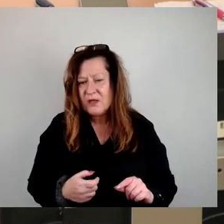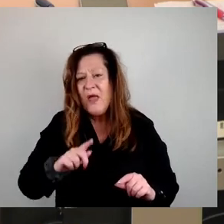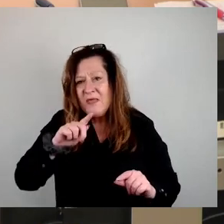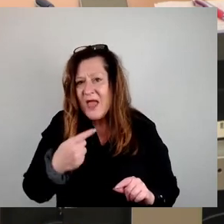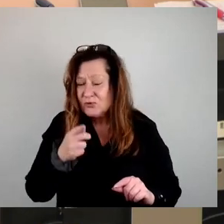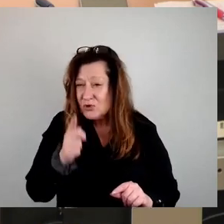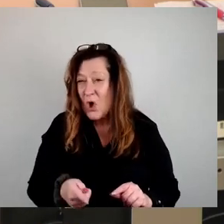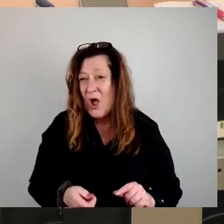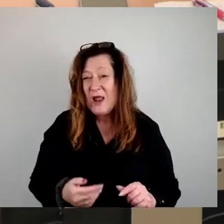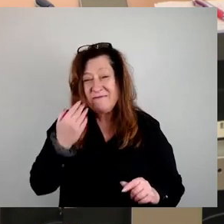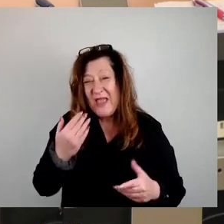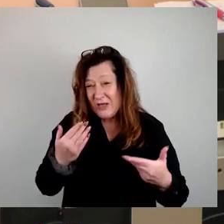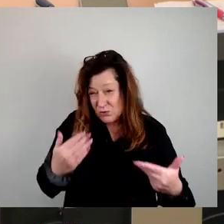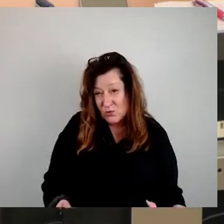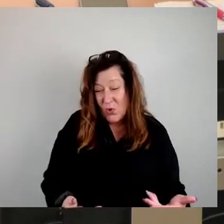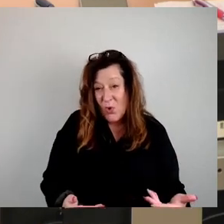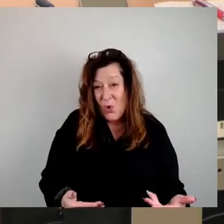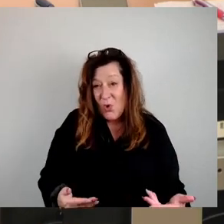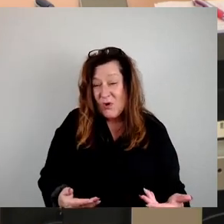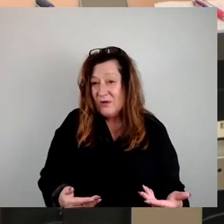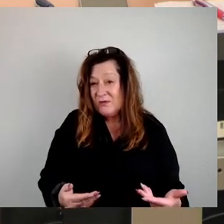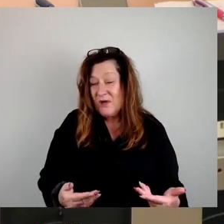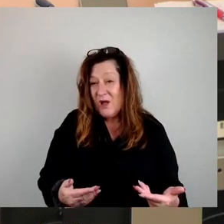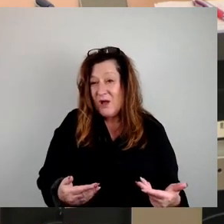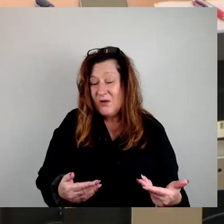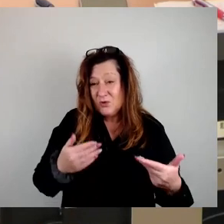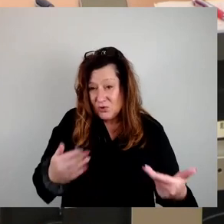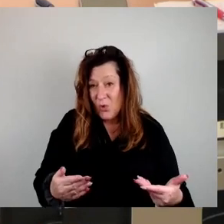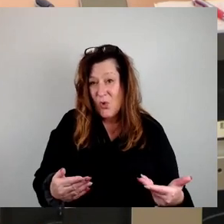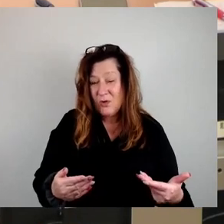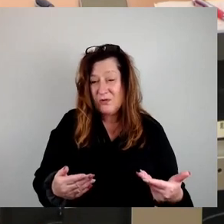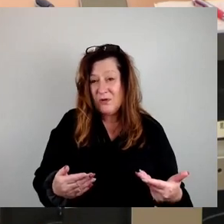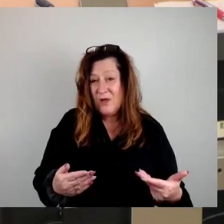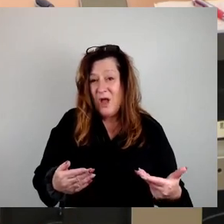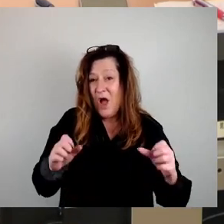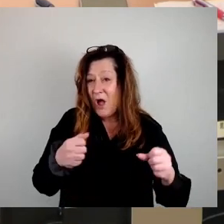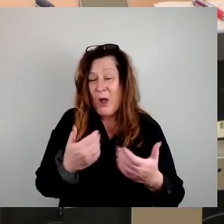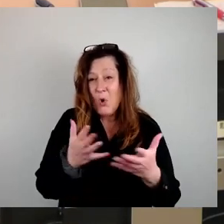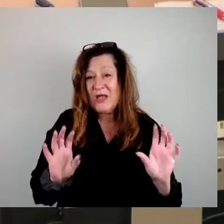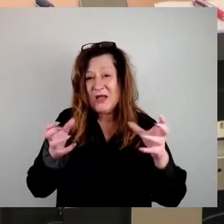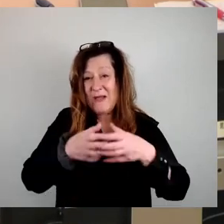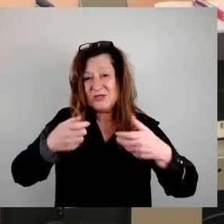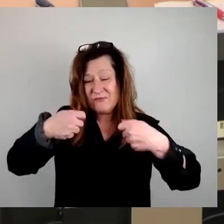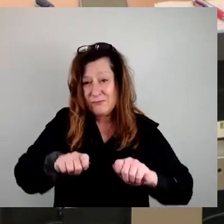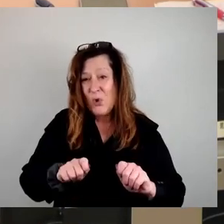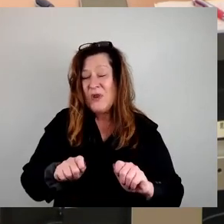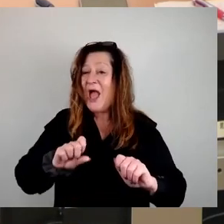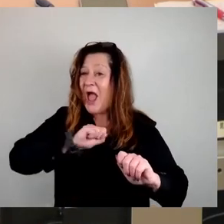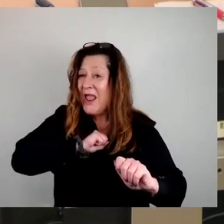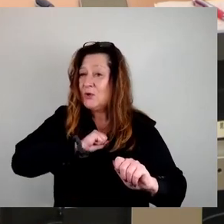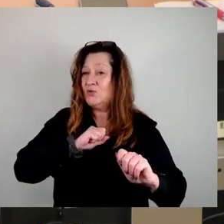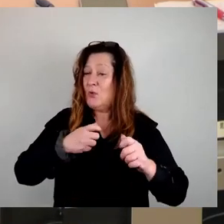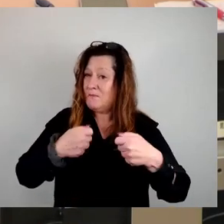welche Art auch immer, und sei es in gemeinschaftlichem Bauen, Eigentum schaffen, dass wir diese